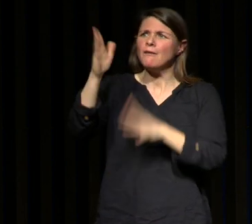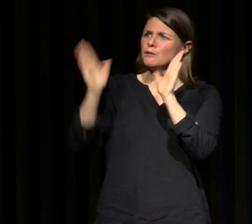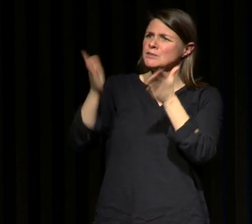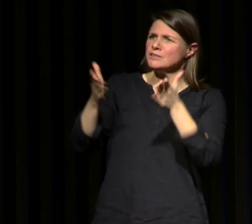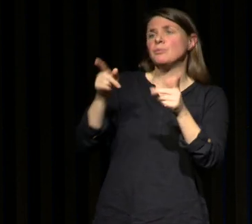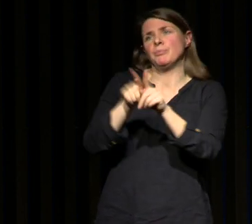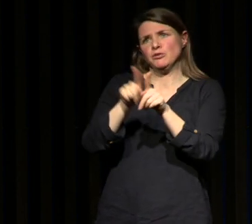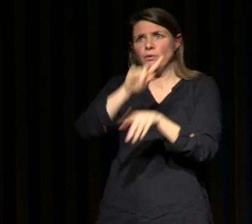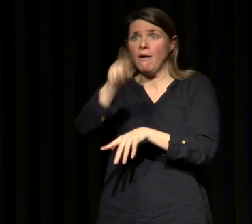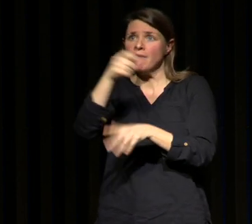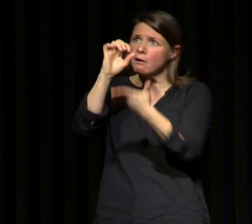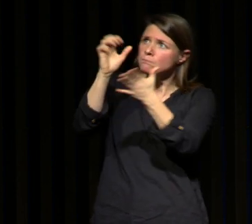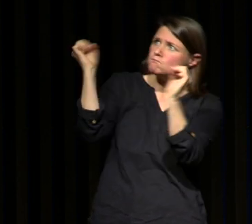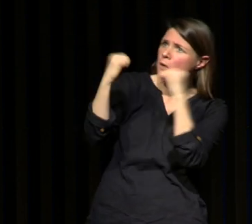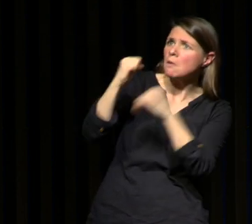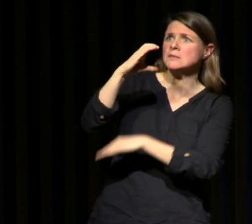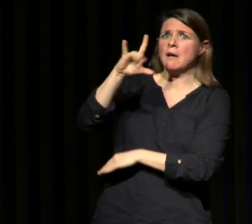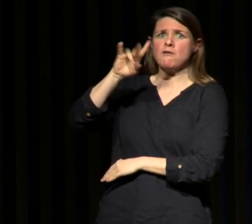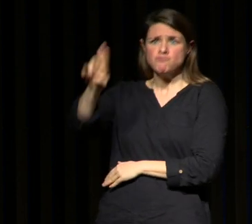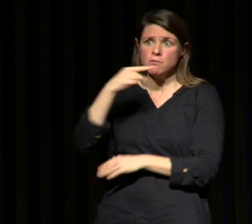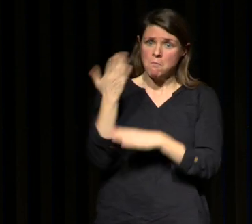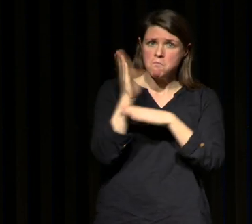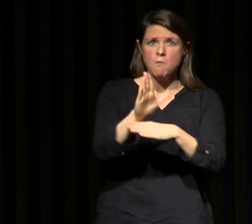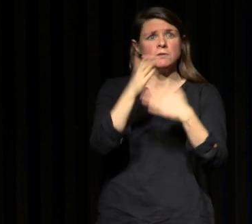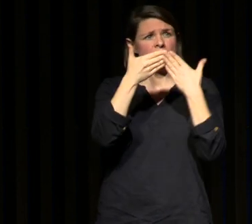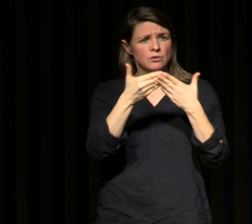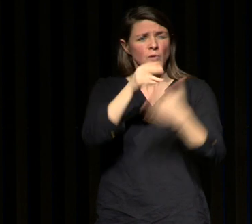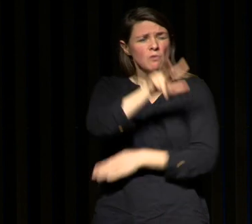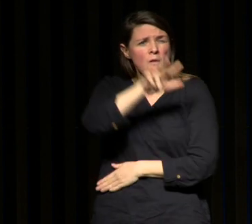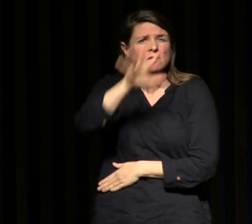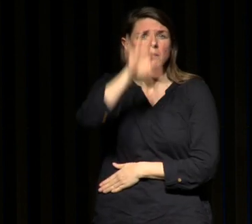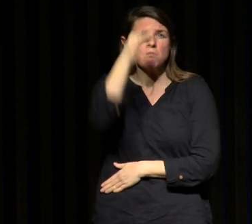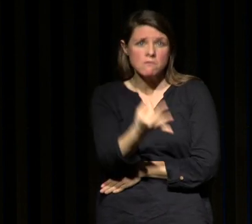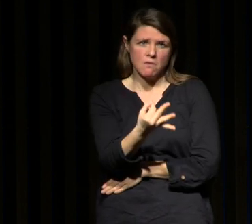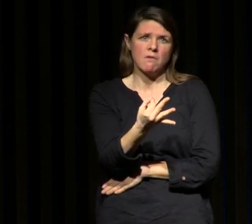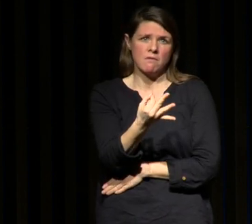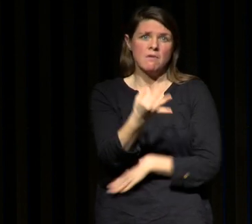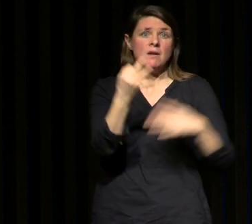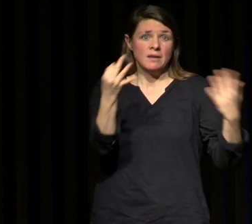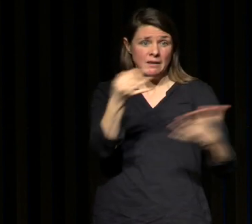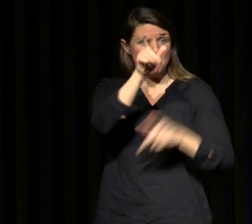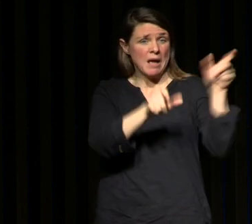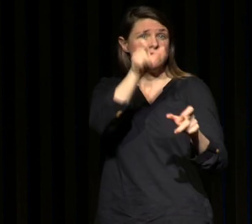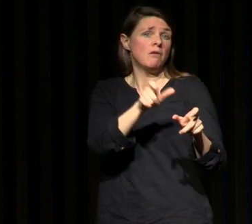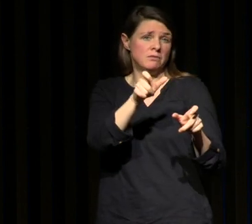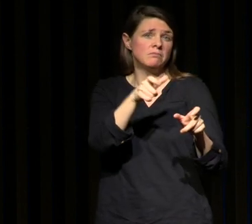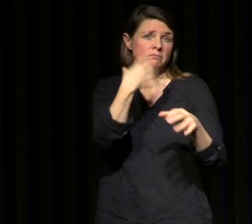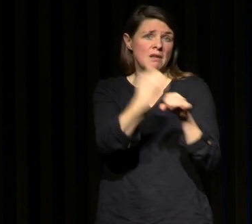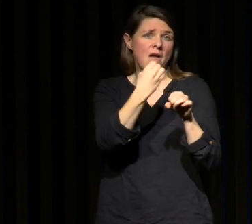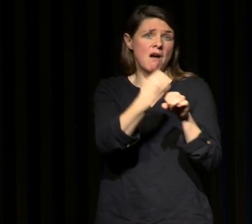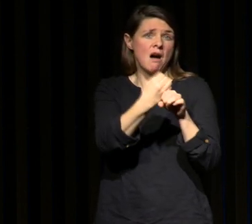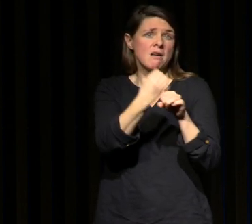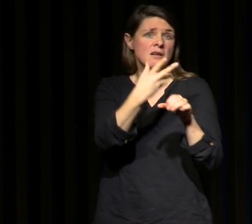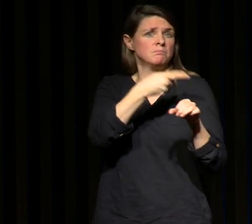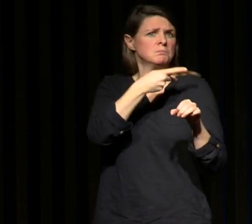en accord avec le CHU et on a montré sur cette étude là que 35% des personnes travaillant